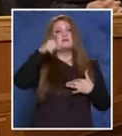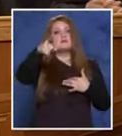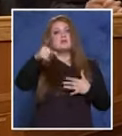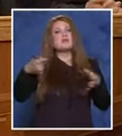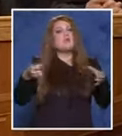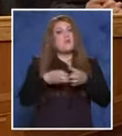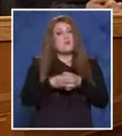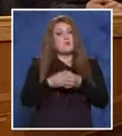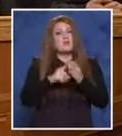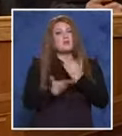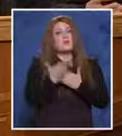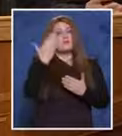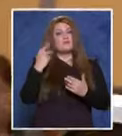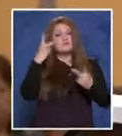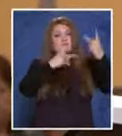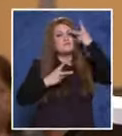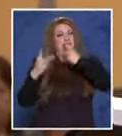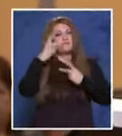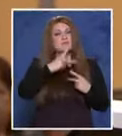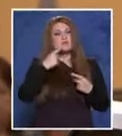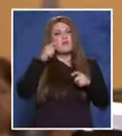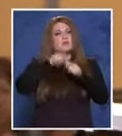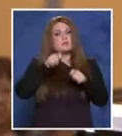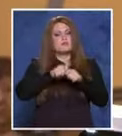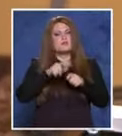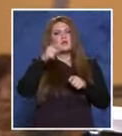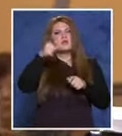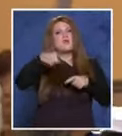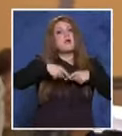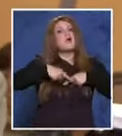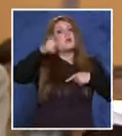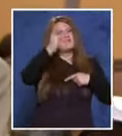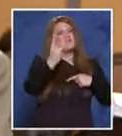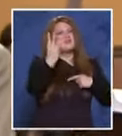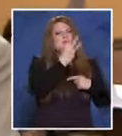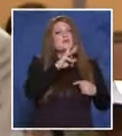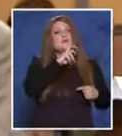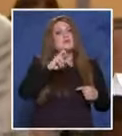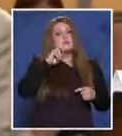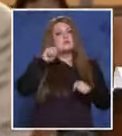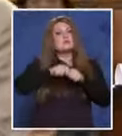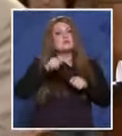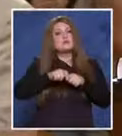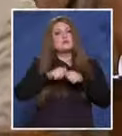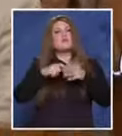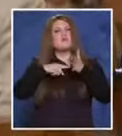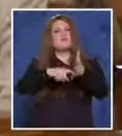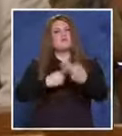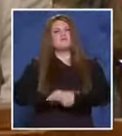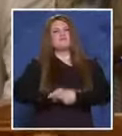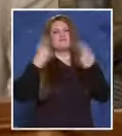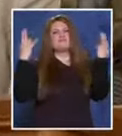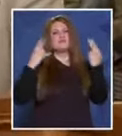групово, като преди това са се сговорили да извършат деянията. Подсъдимите са извършили деянията при условията на демонстративно нарушане на